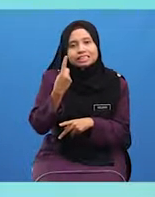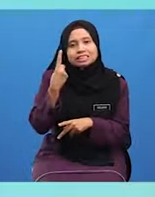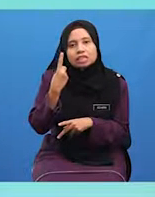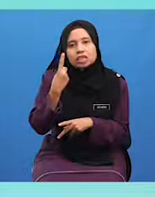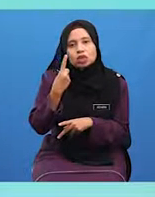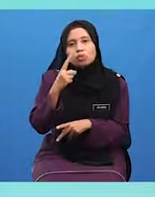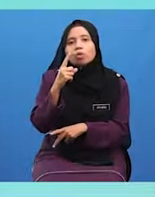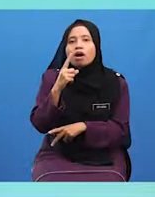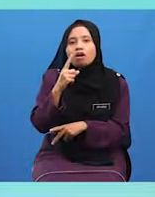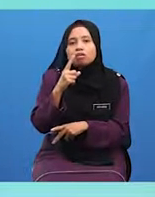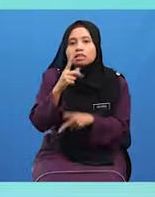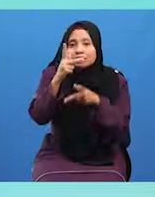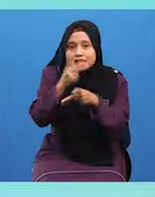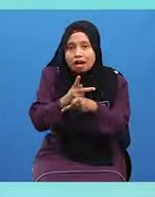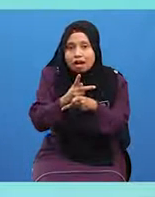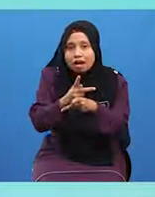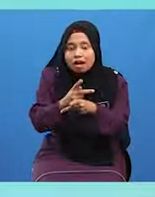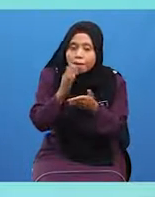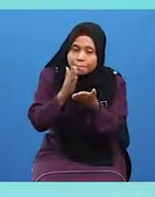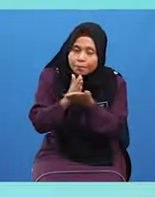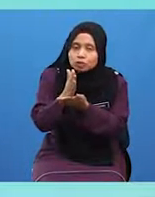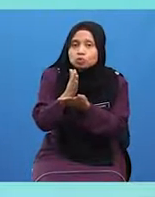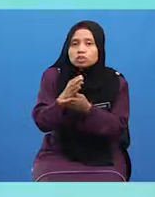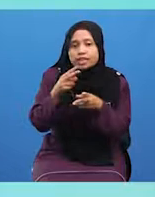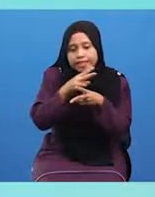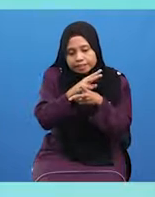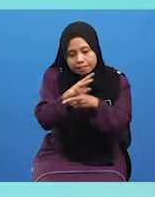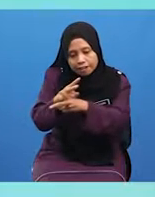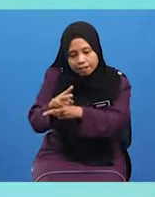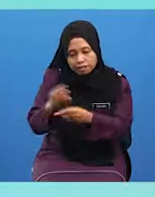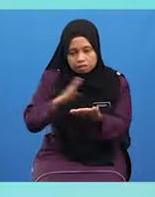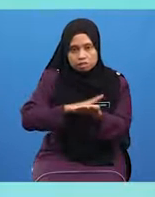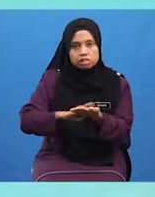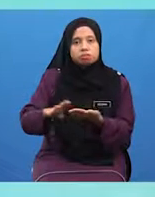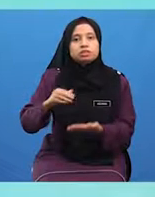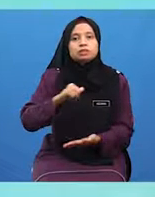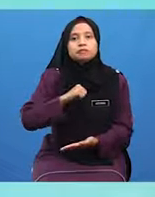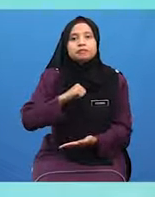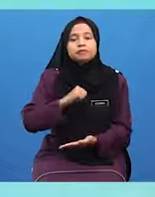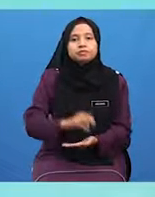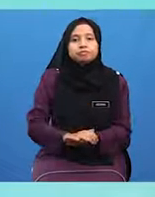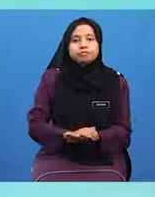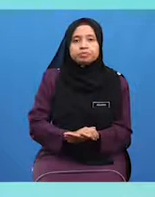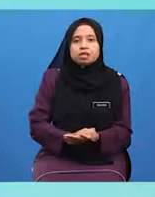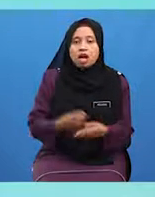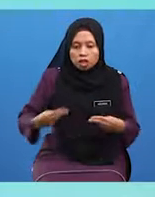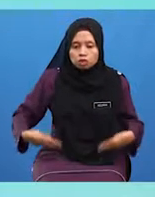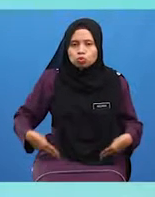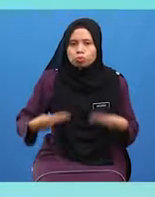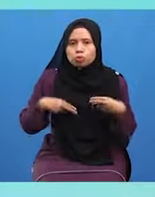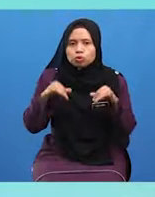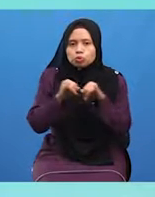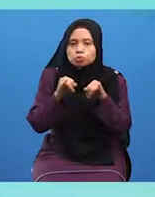Istiqomah Iaitu Berterusan Menjaga Kebersihan Diri Kehidupan Juga